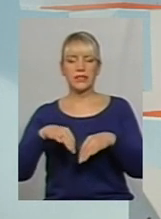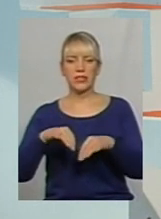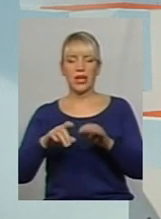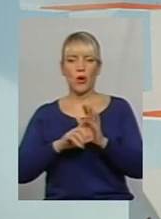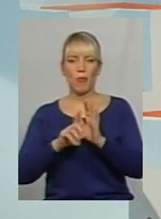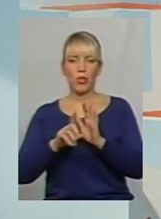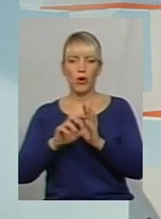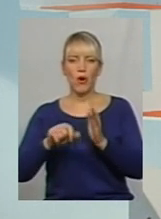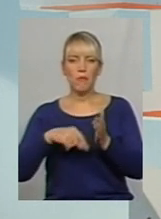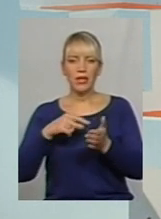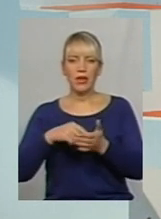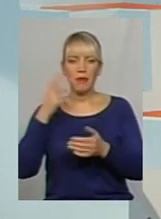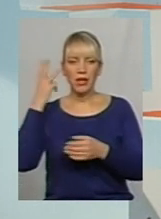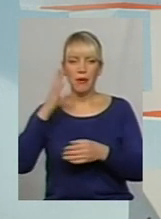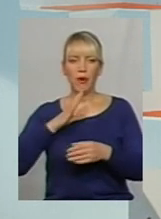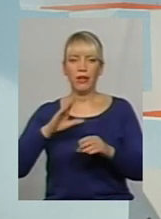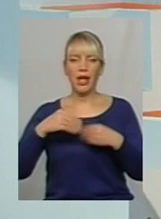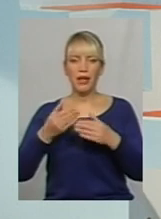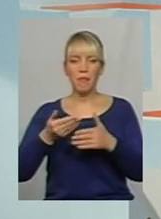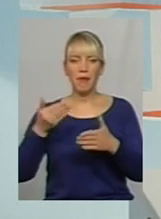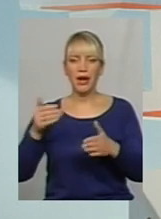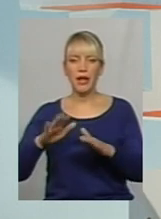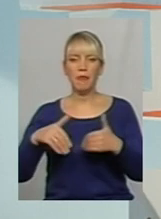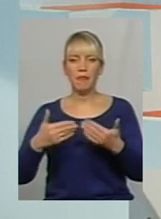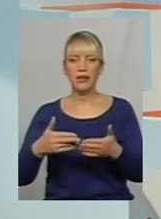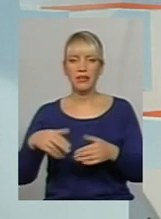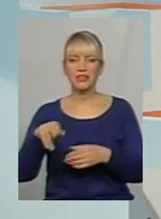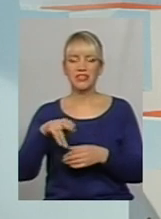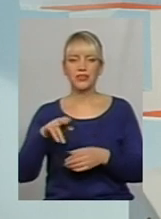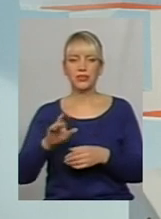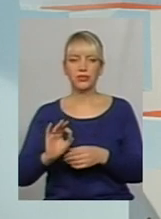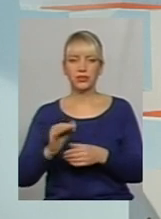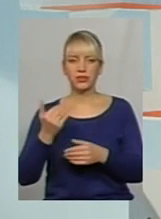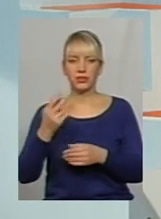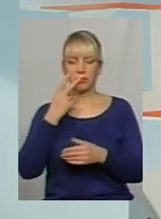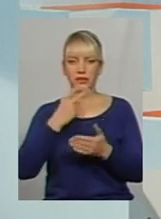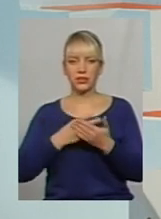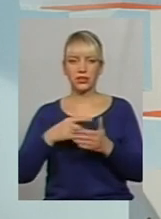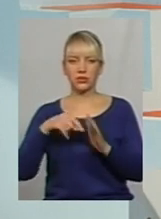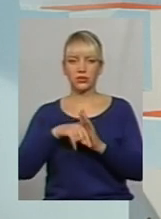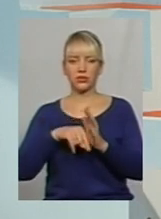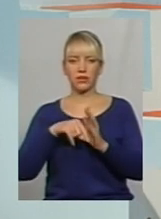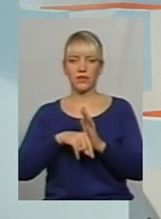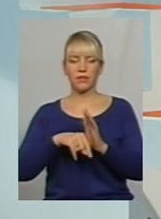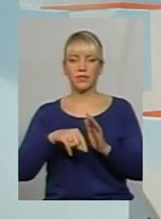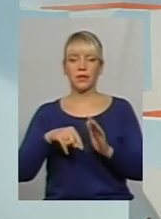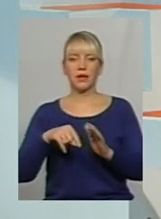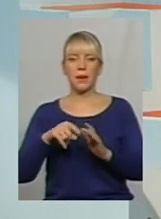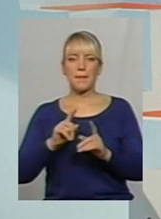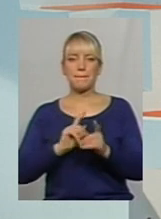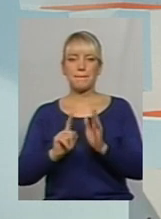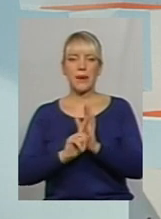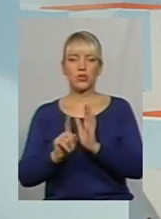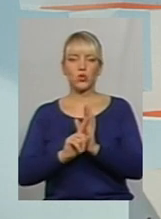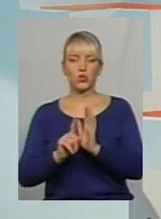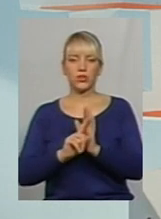Хмельницькому, були надані попередні пропозиції, їхні бачення стосовно маршрутів, які